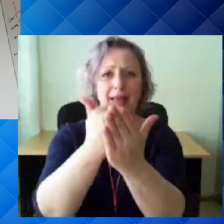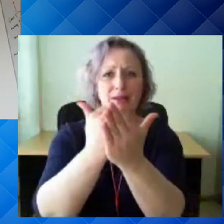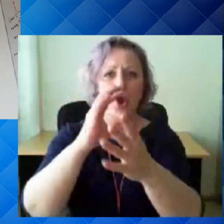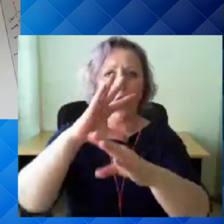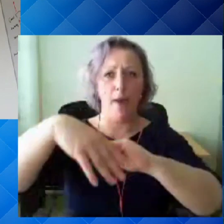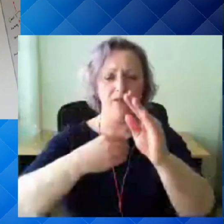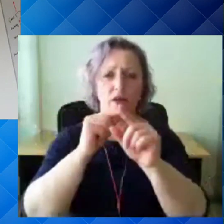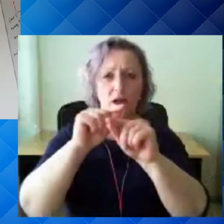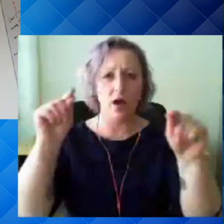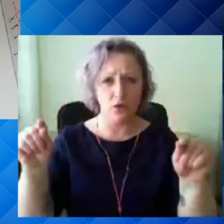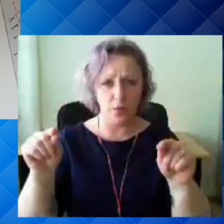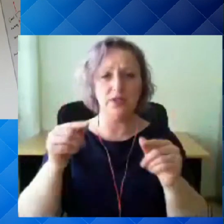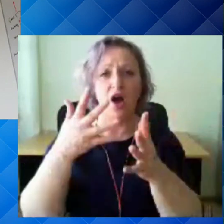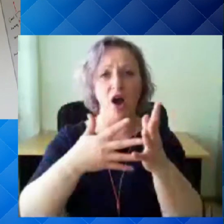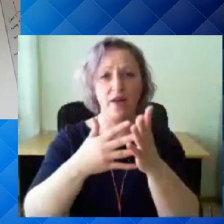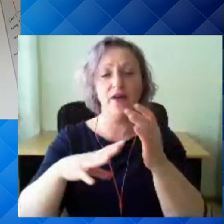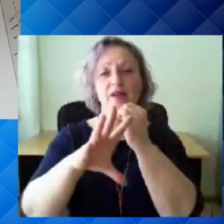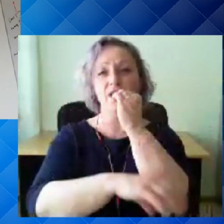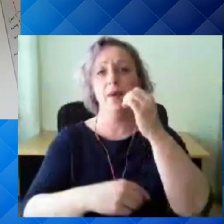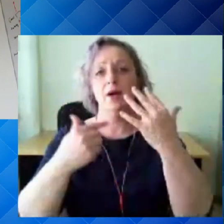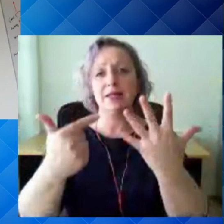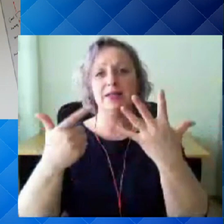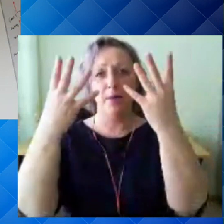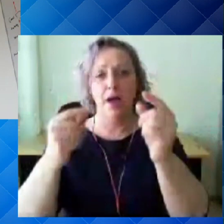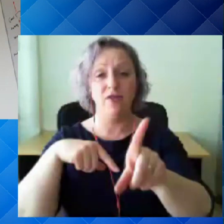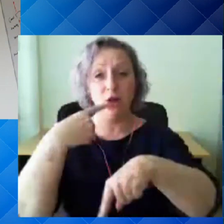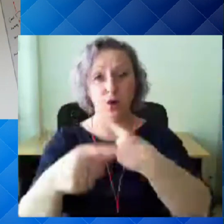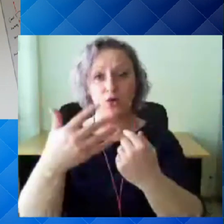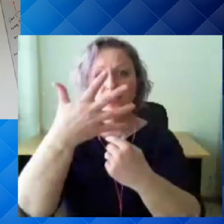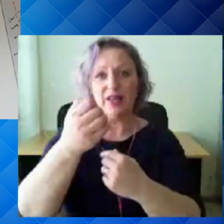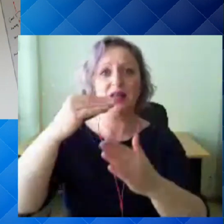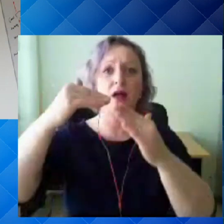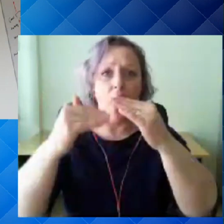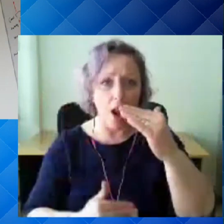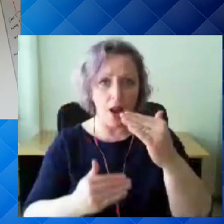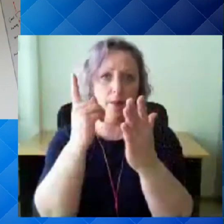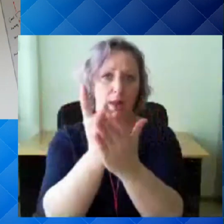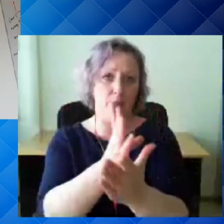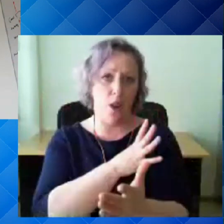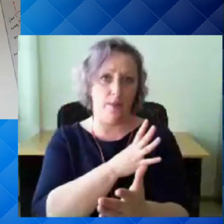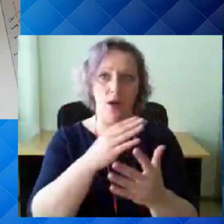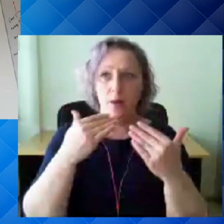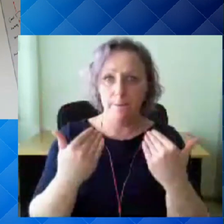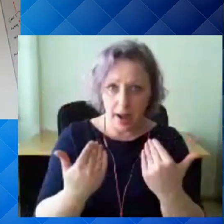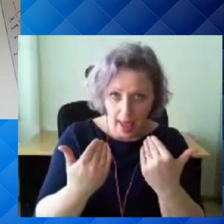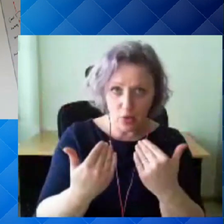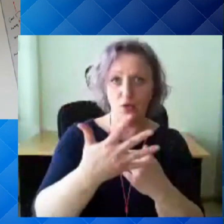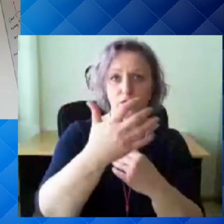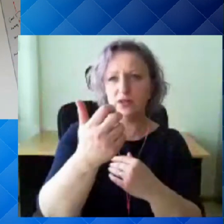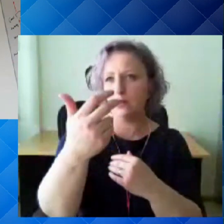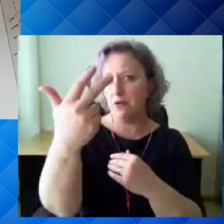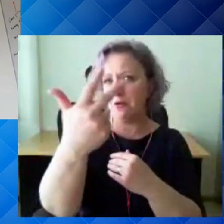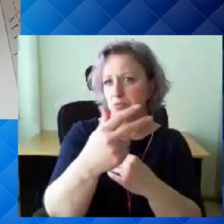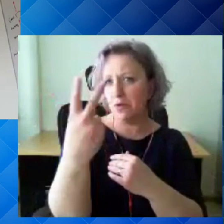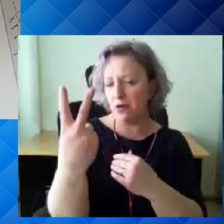ta arv viimase 7 päeva jooksul olema alla 500, no täna on see 582 või